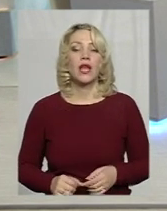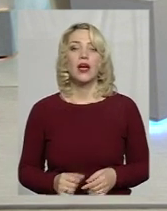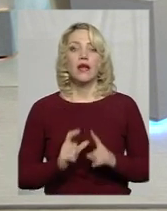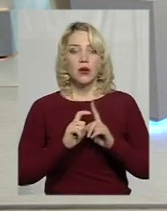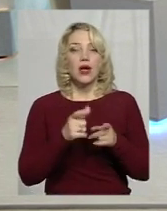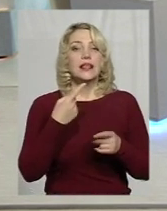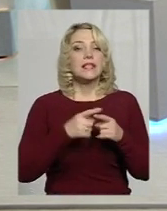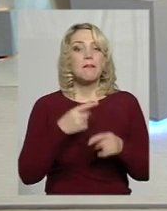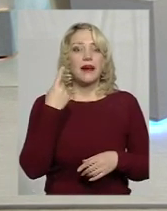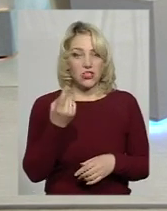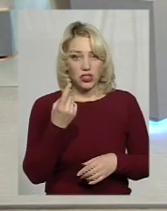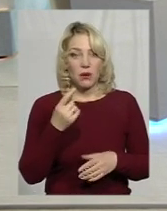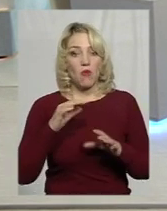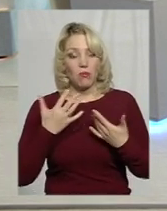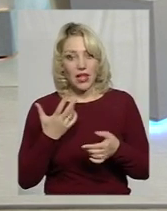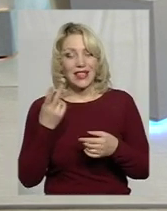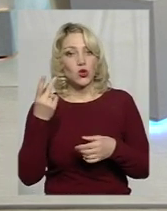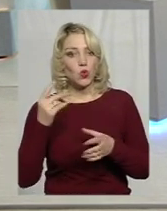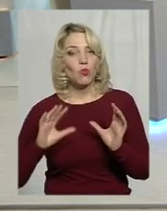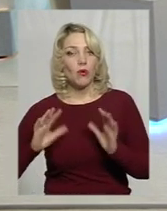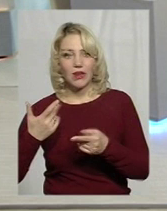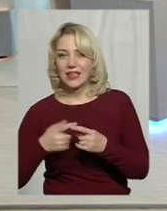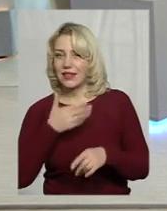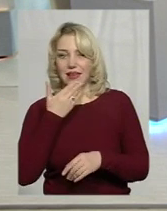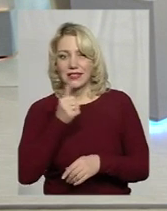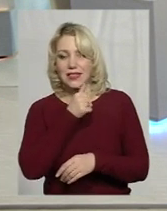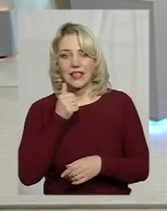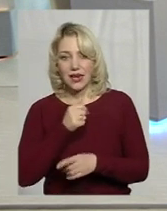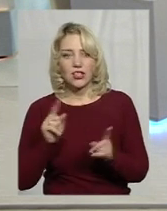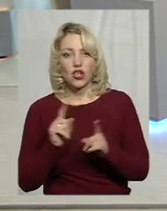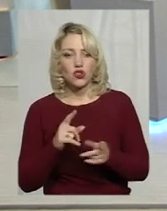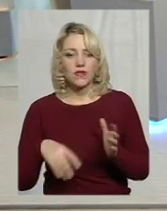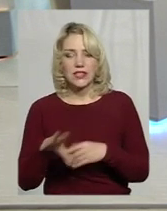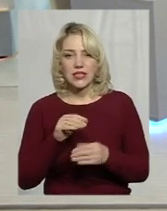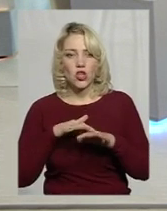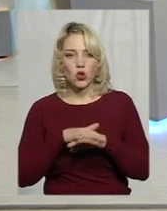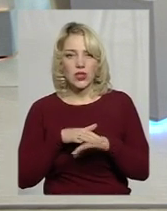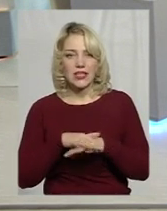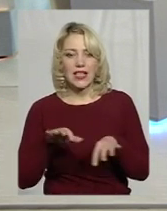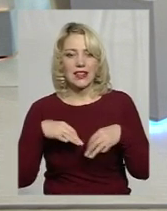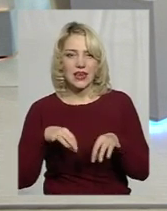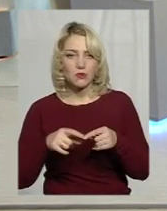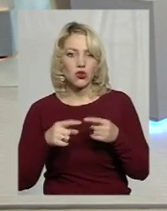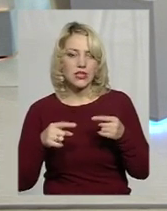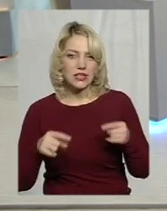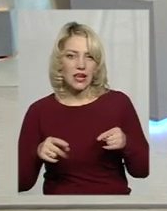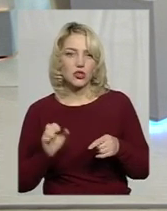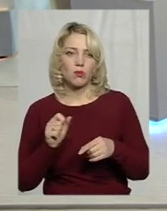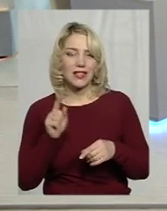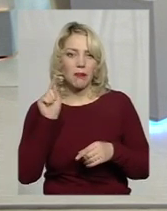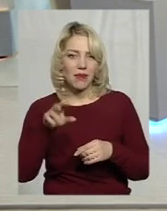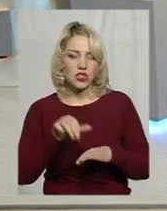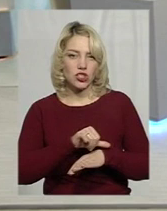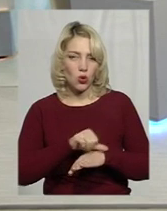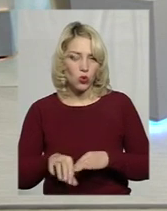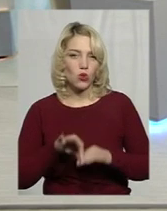це ні для кого не секрет, що всі розрахунки за транспортні засоби, тим паче, за кордоном